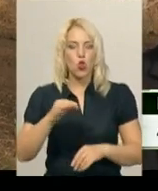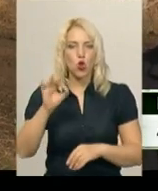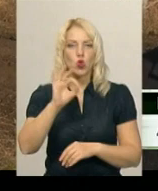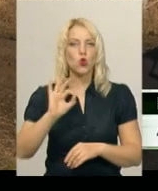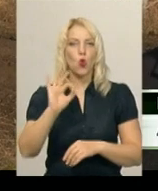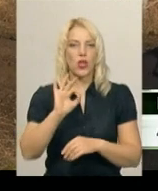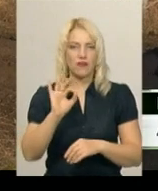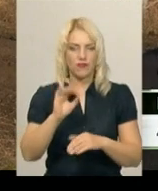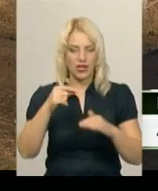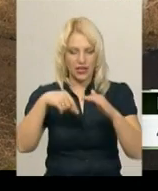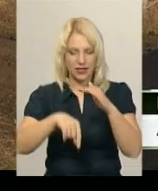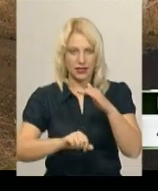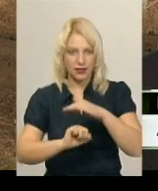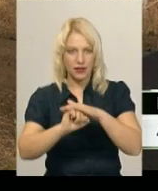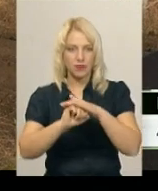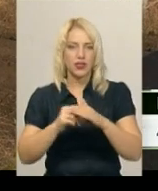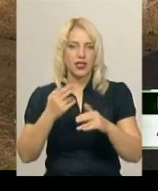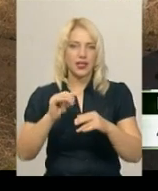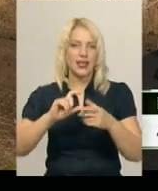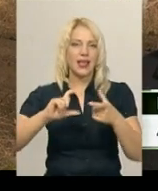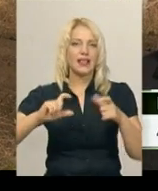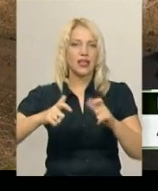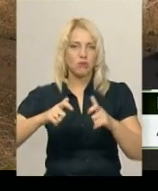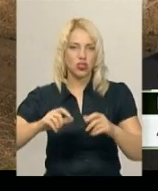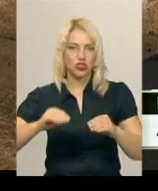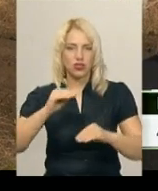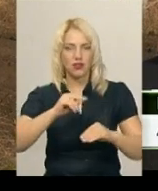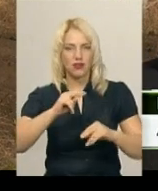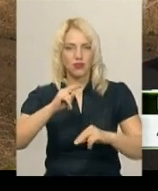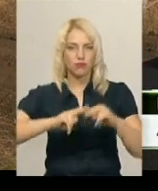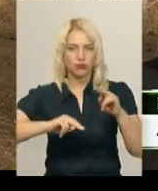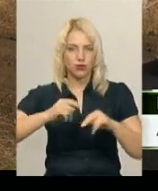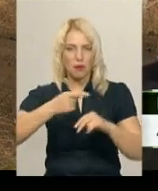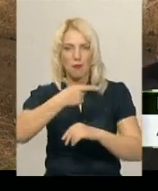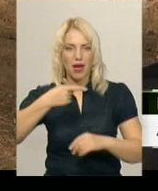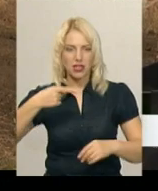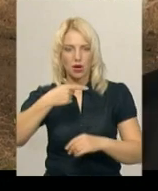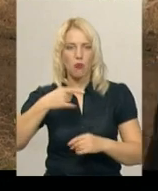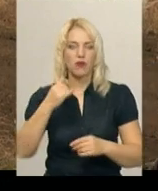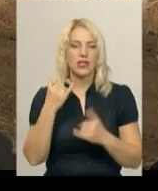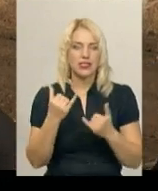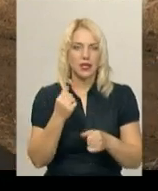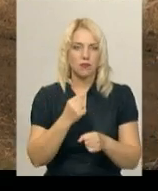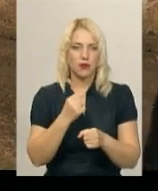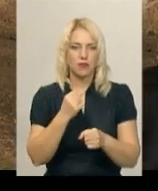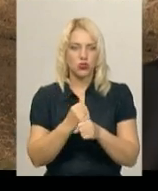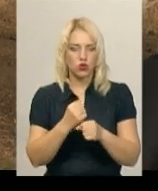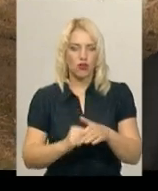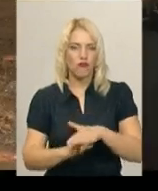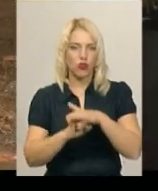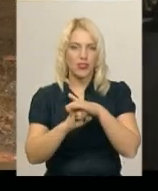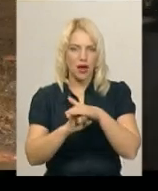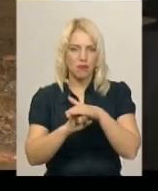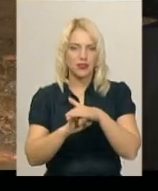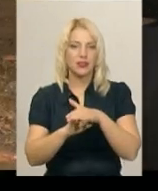І почалась кирпічна кладка першого поверху. Зараз працюємо фундамент котельні.